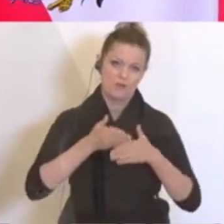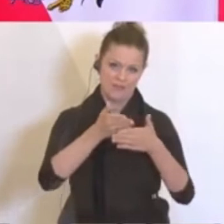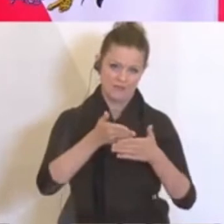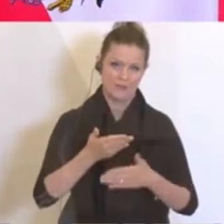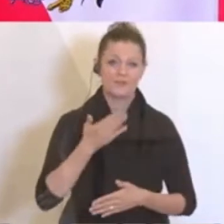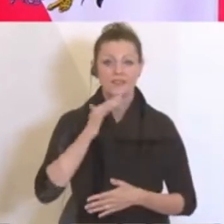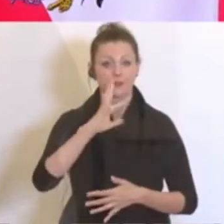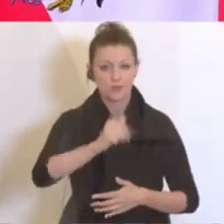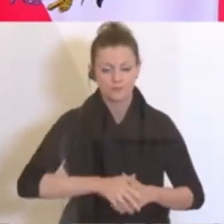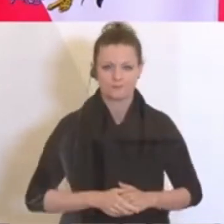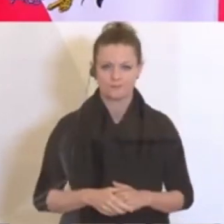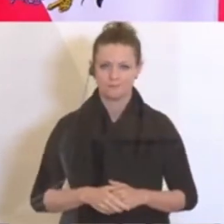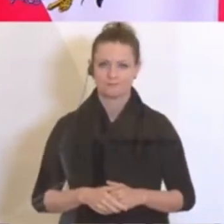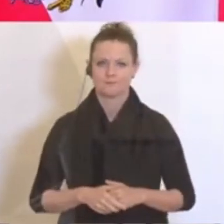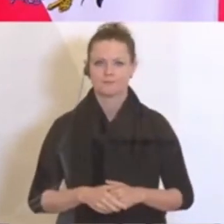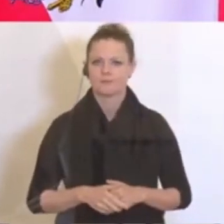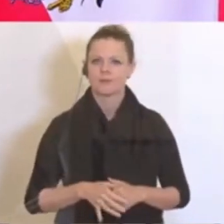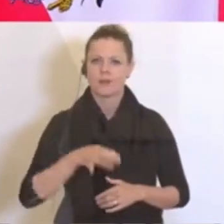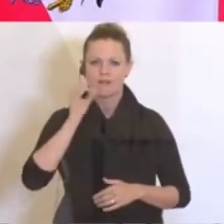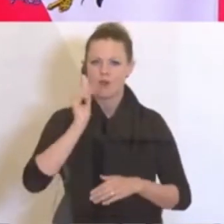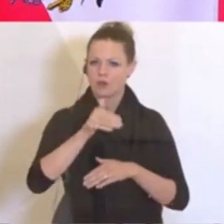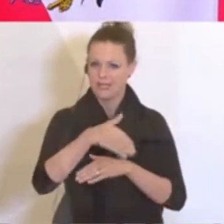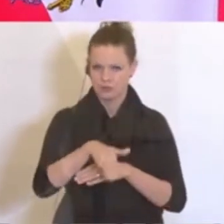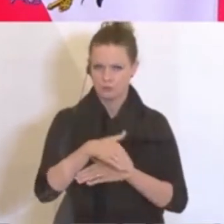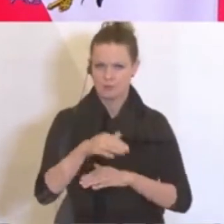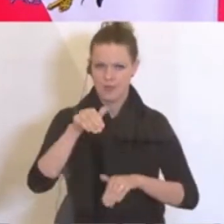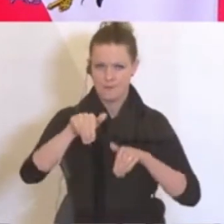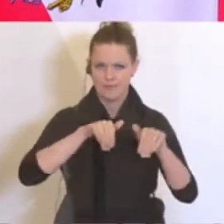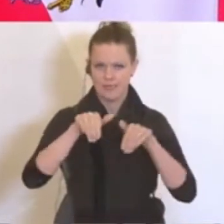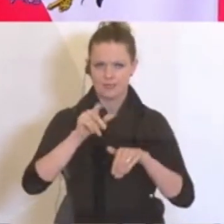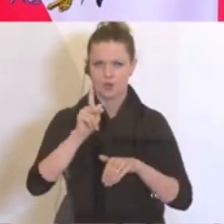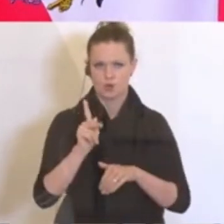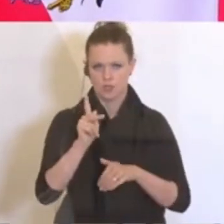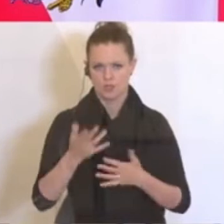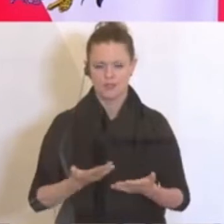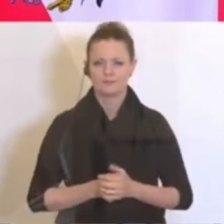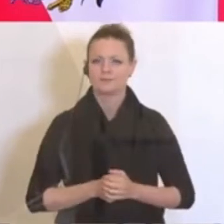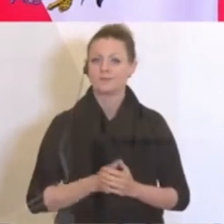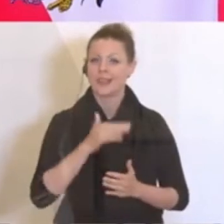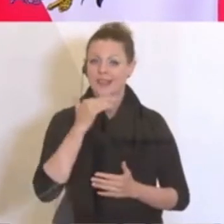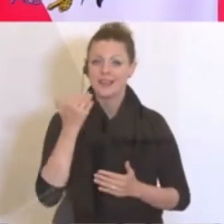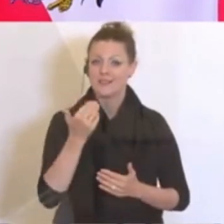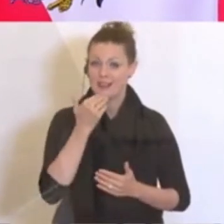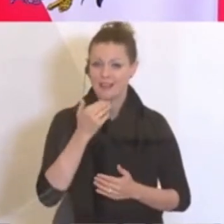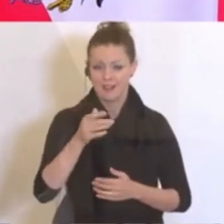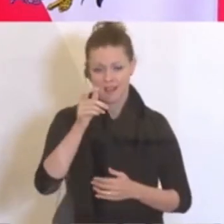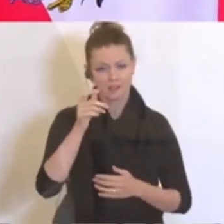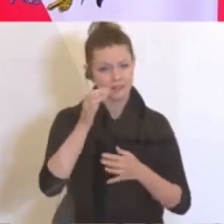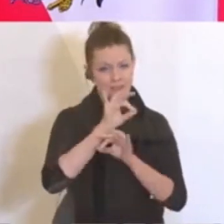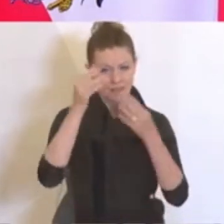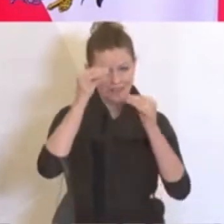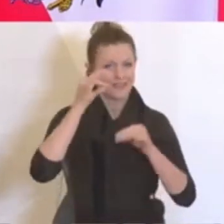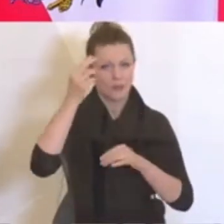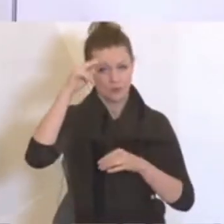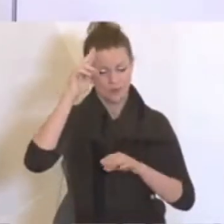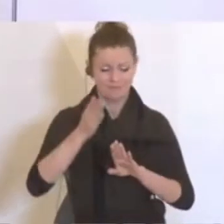Dankeschön. Vielen Dank. Frau Gastronomie-Ministerin Köstinger, bitteschön. Ja, vielen Dank, geschätzte Damen und Herren. Die Vorbereitungen für das